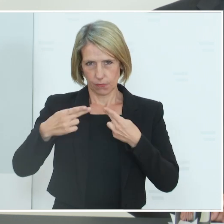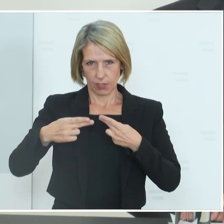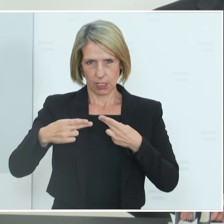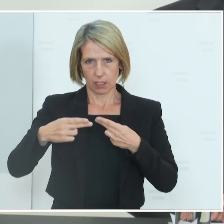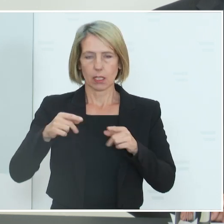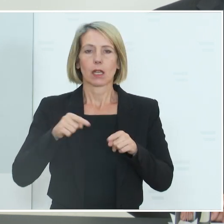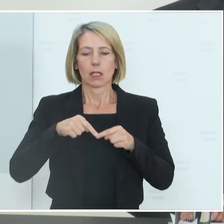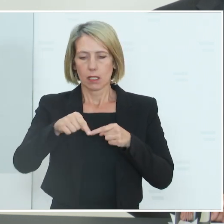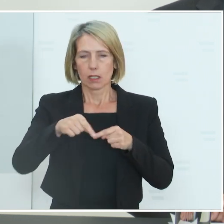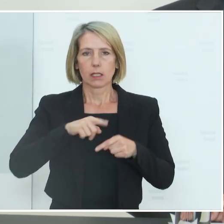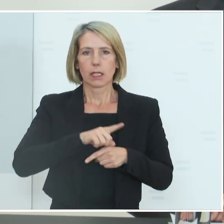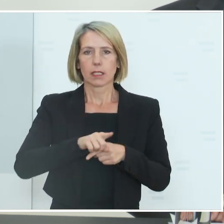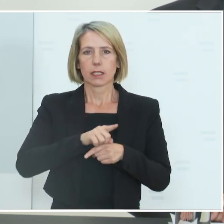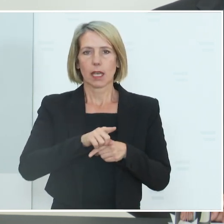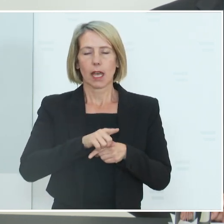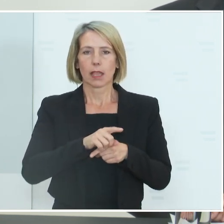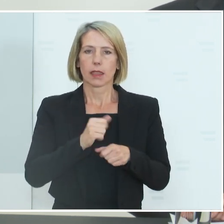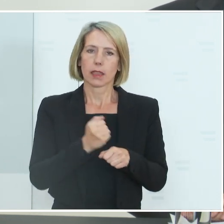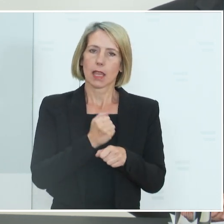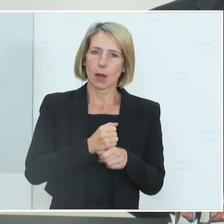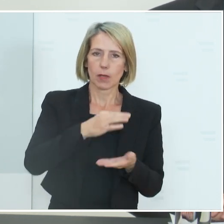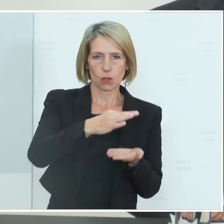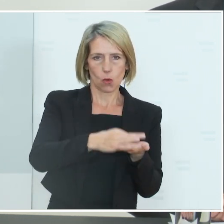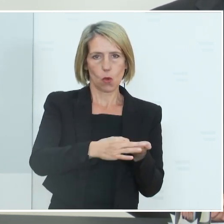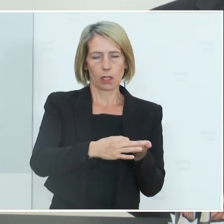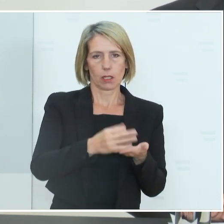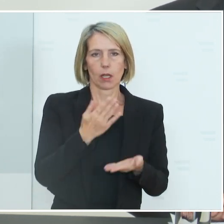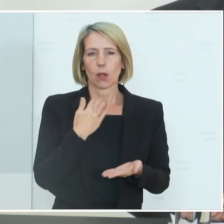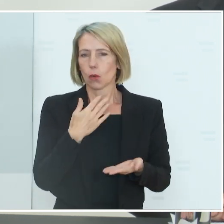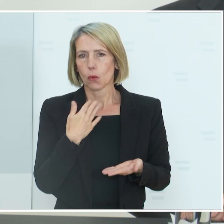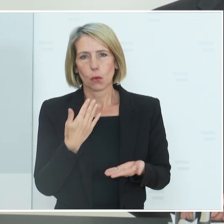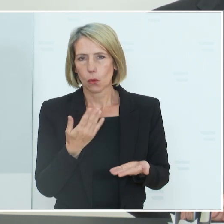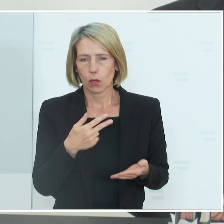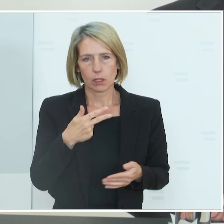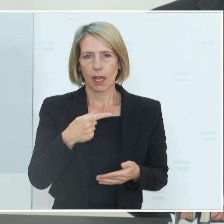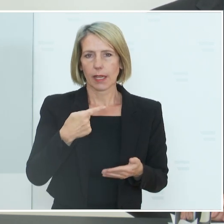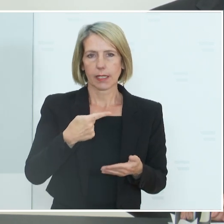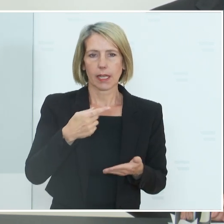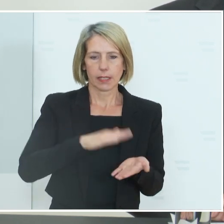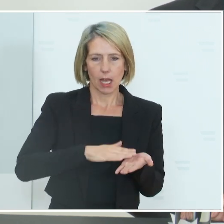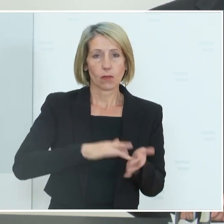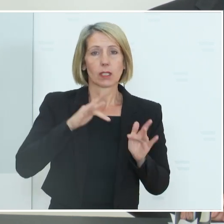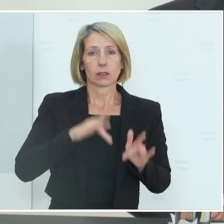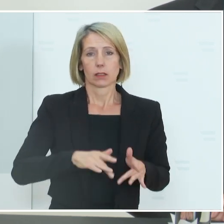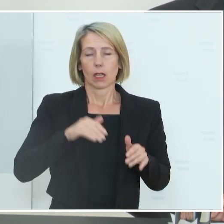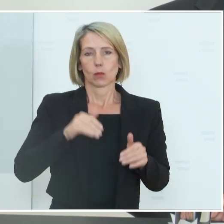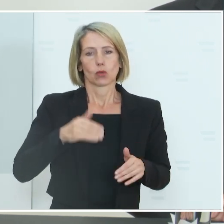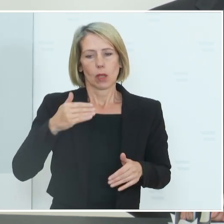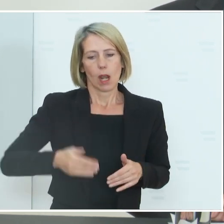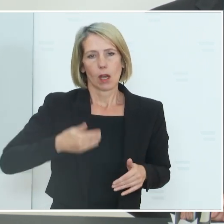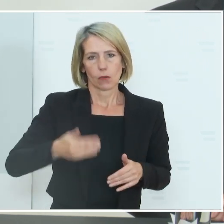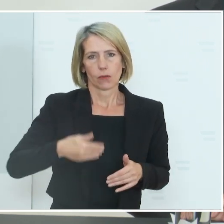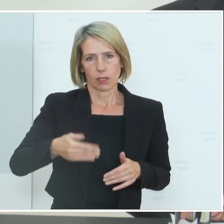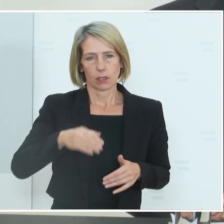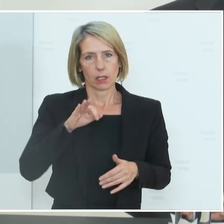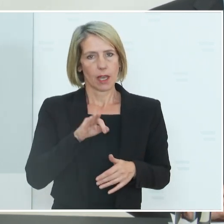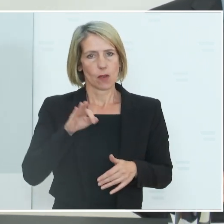Wer in dieser Zeit in der Arbeitsstätte keinen 3G-Nachweis hat, muss durchgehend eine FFP2